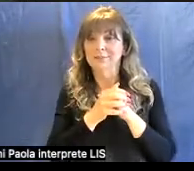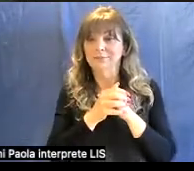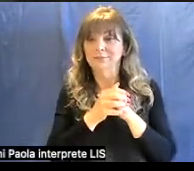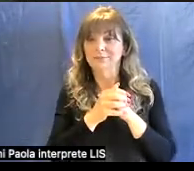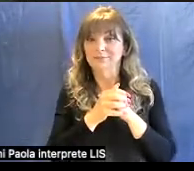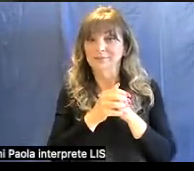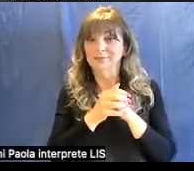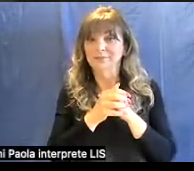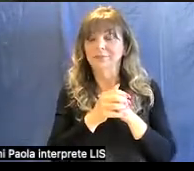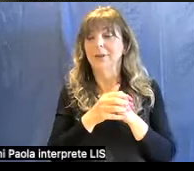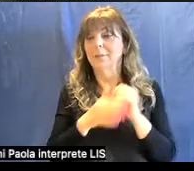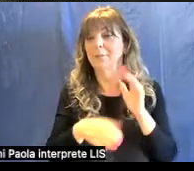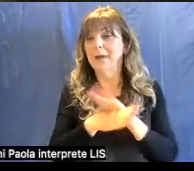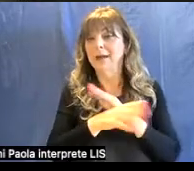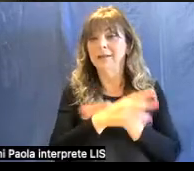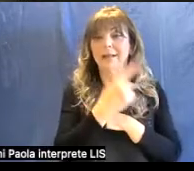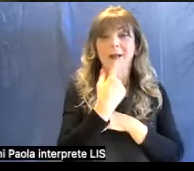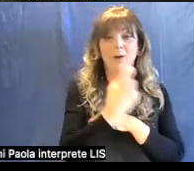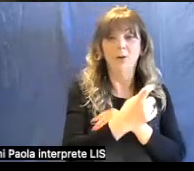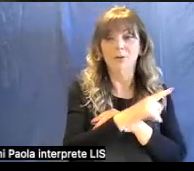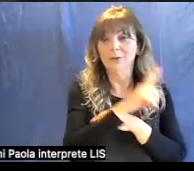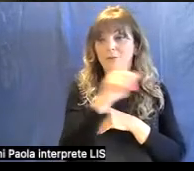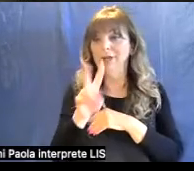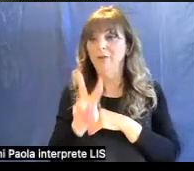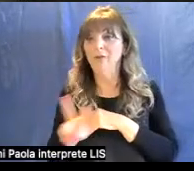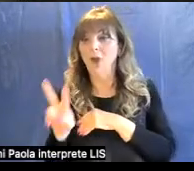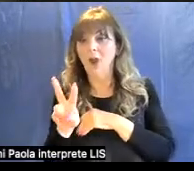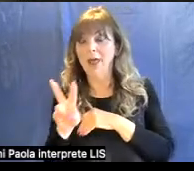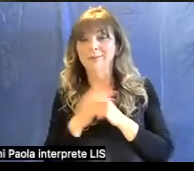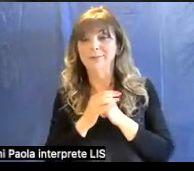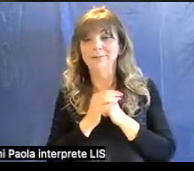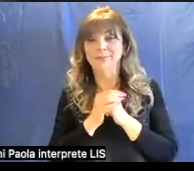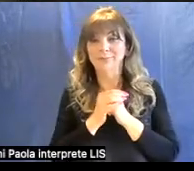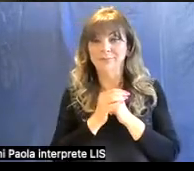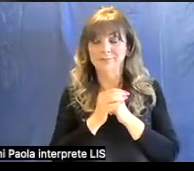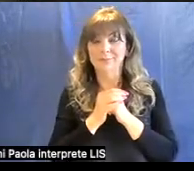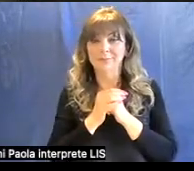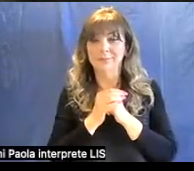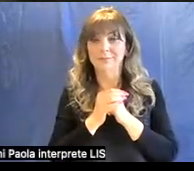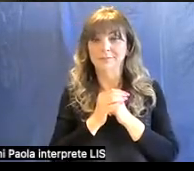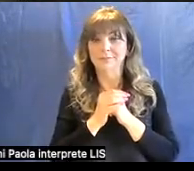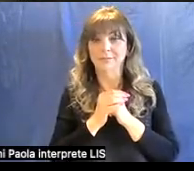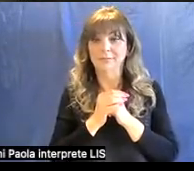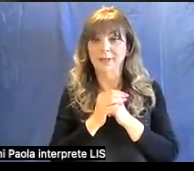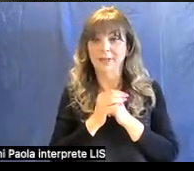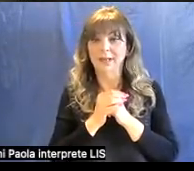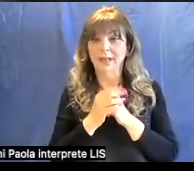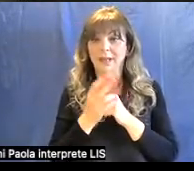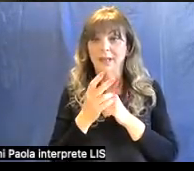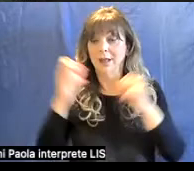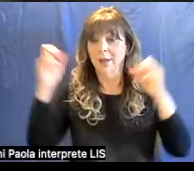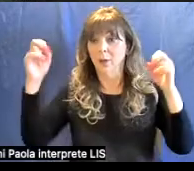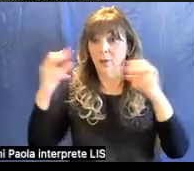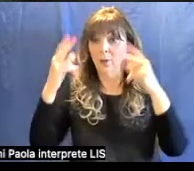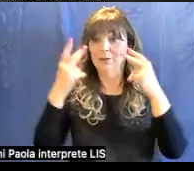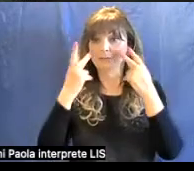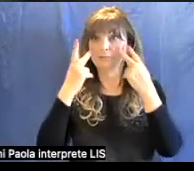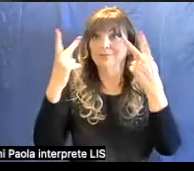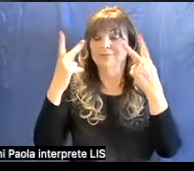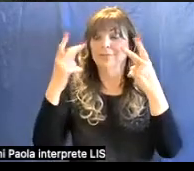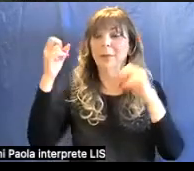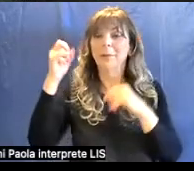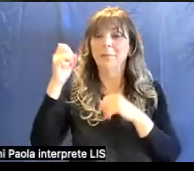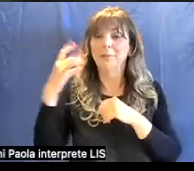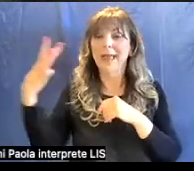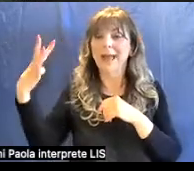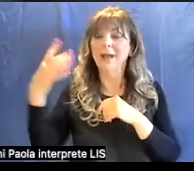poi vanno dal rosso al violetto. La luce visibile quindi appare bianca a causa